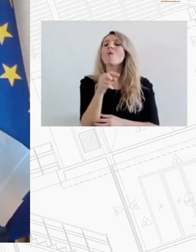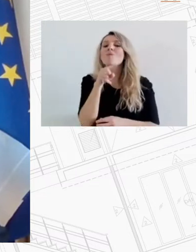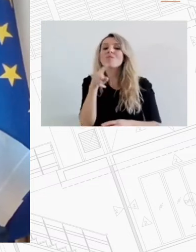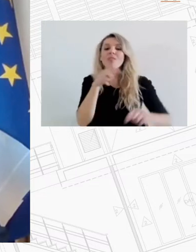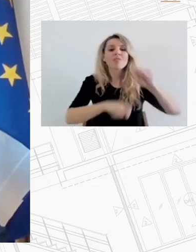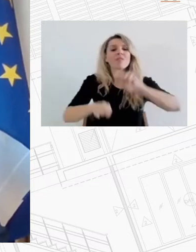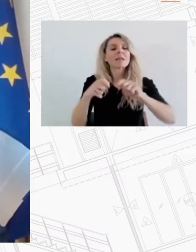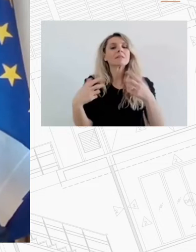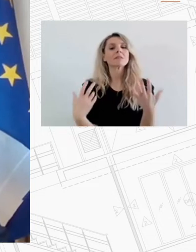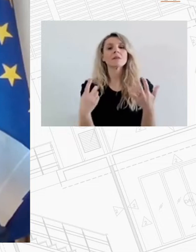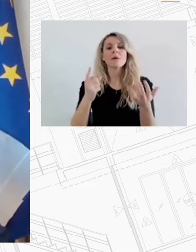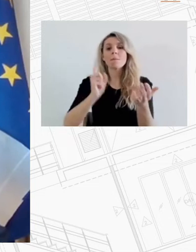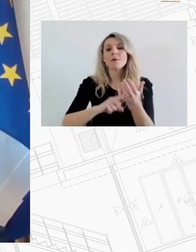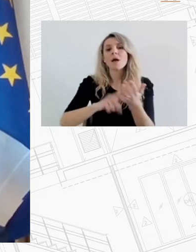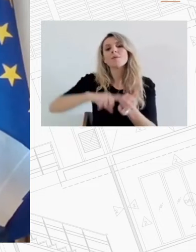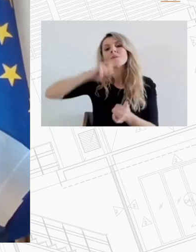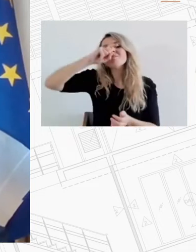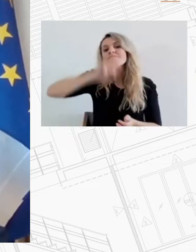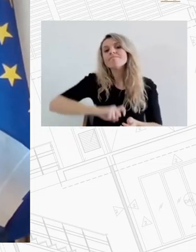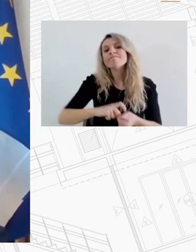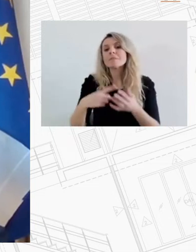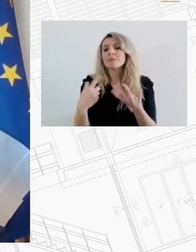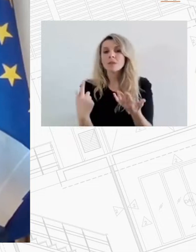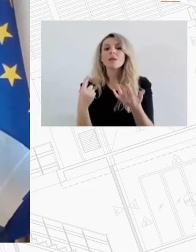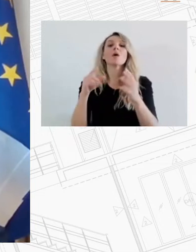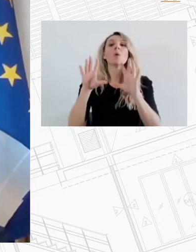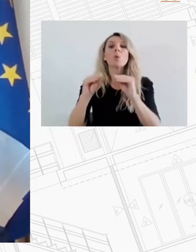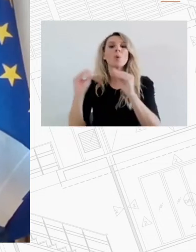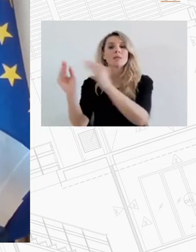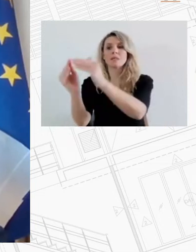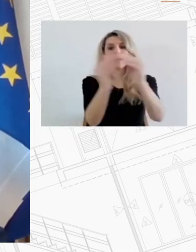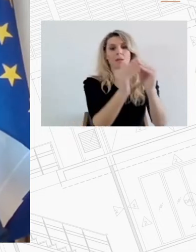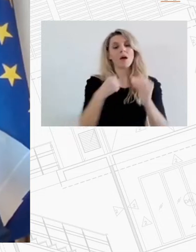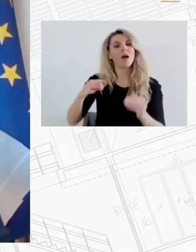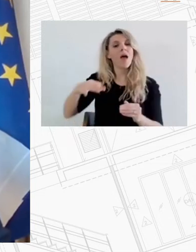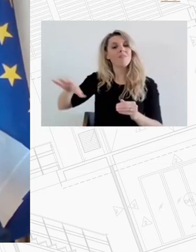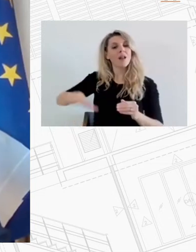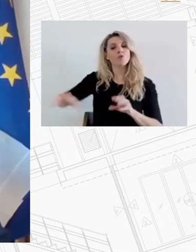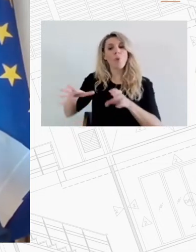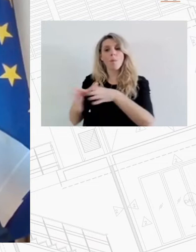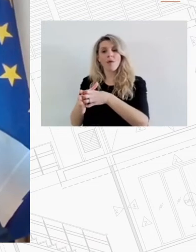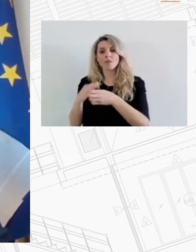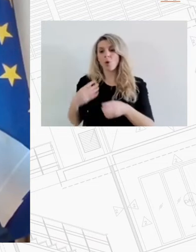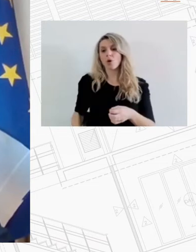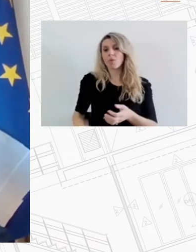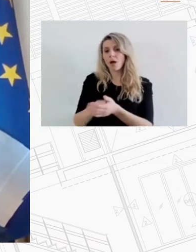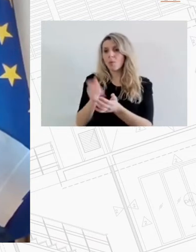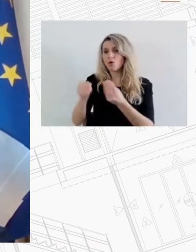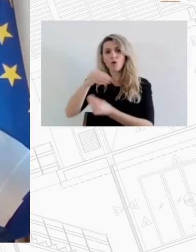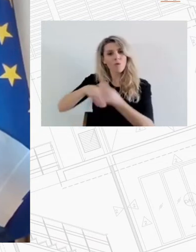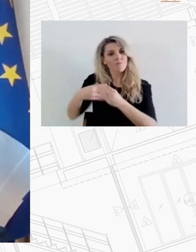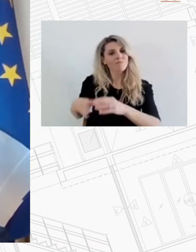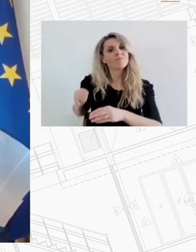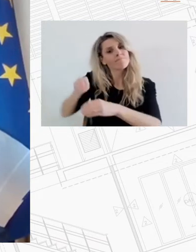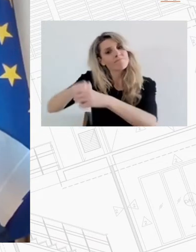απόθεμα οικονομικά προστιστών κατοικιών για τις ευάλωτες κοινωνικά ομάδες θα ανακουφίσει μικροειδιοκτήτες αλλά και